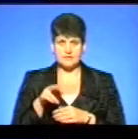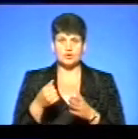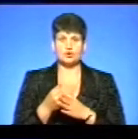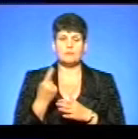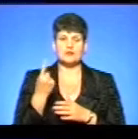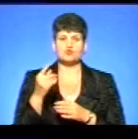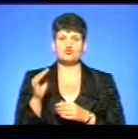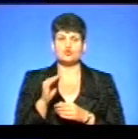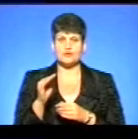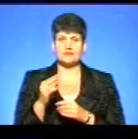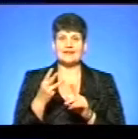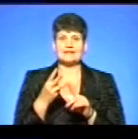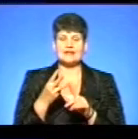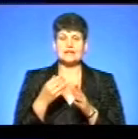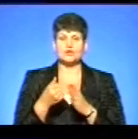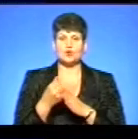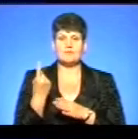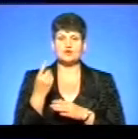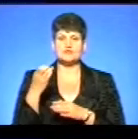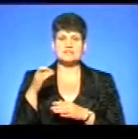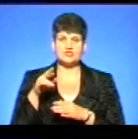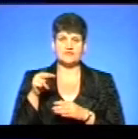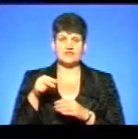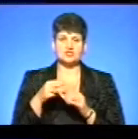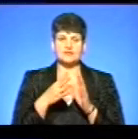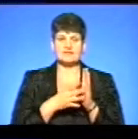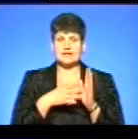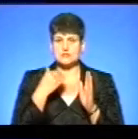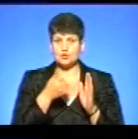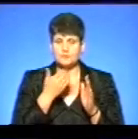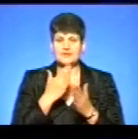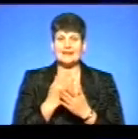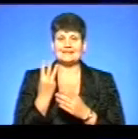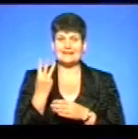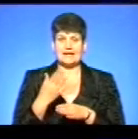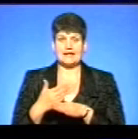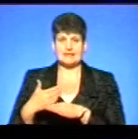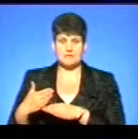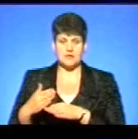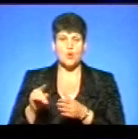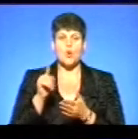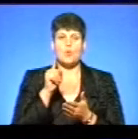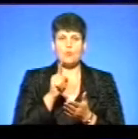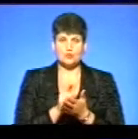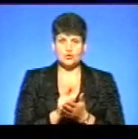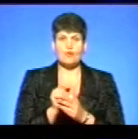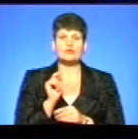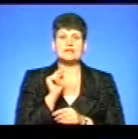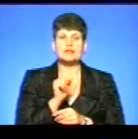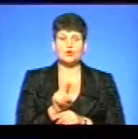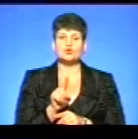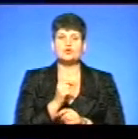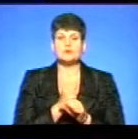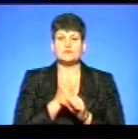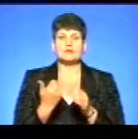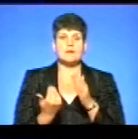жовтня. І третій – до 1 січня 2019 року. Тобто є три етапи. Обов'язково для того, щоб працювати